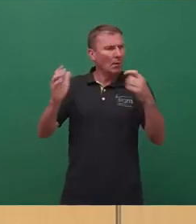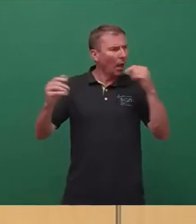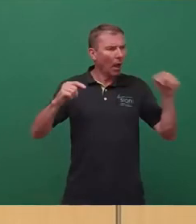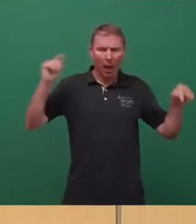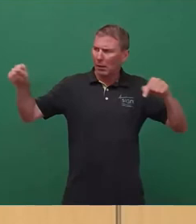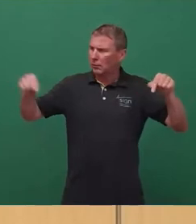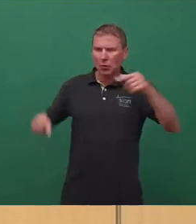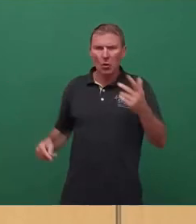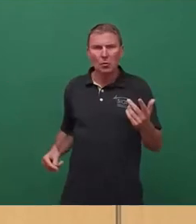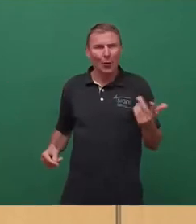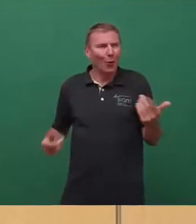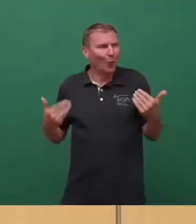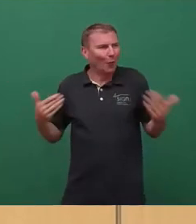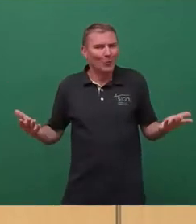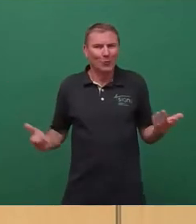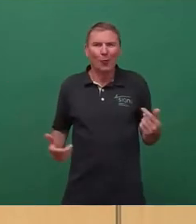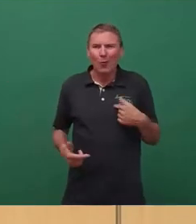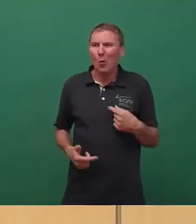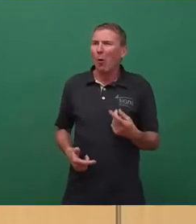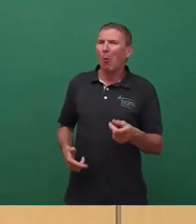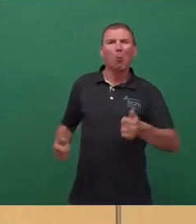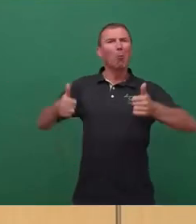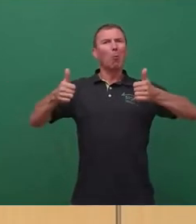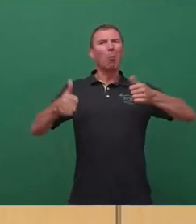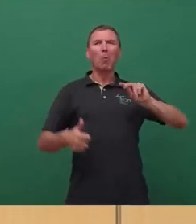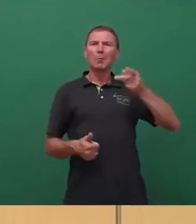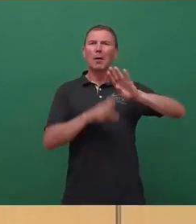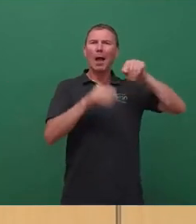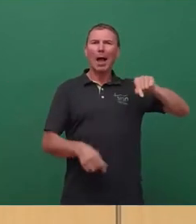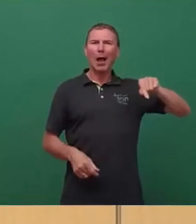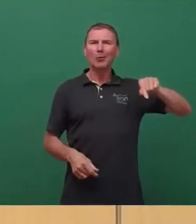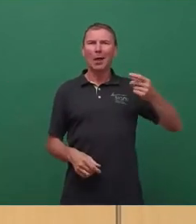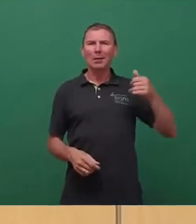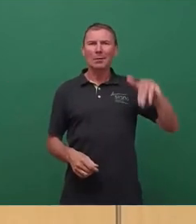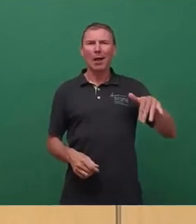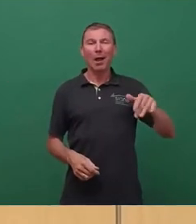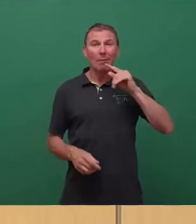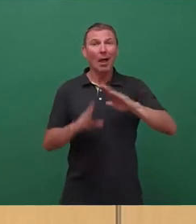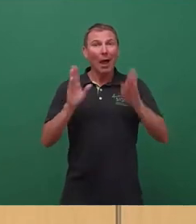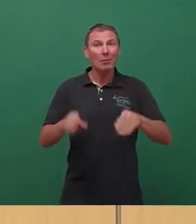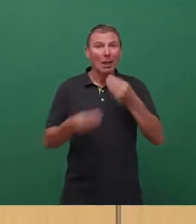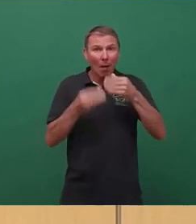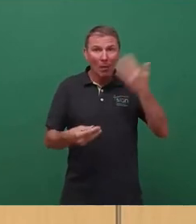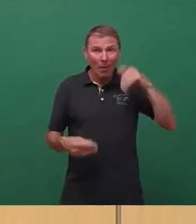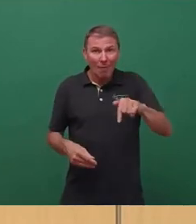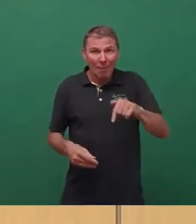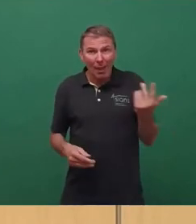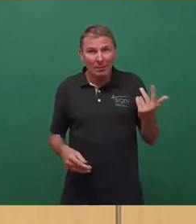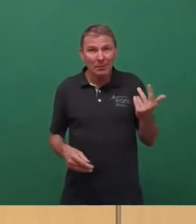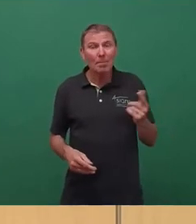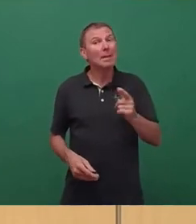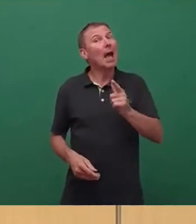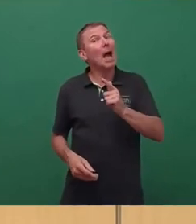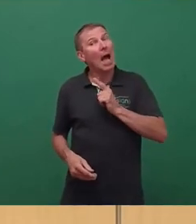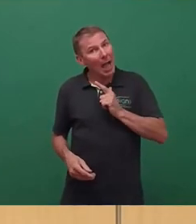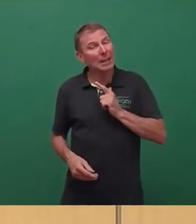ja so tut, als ob wir im Grunde genommen einen zweiten Haushalt haben. Nämlich wenn wir Haushaltsberatungen hätten, dann hätte eigentlich bei einem